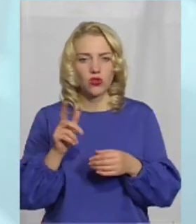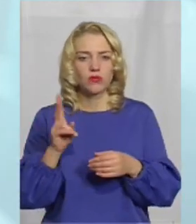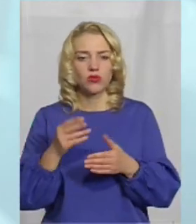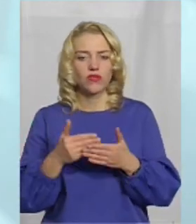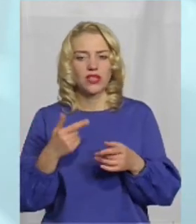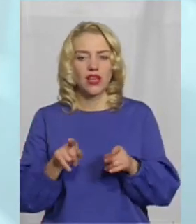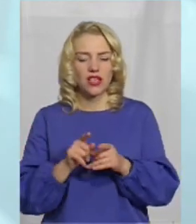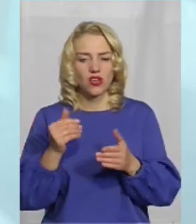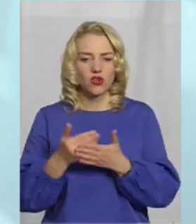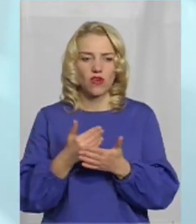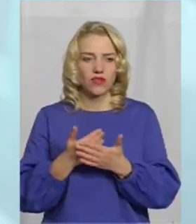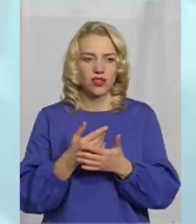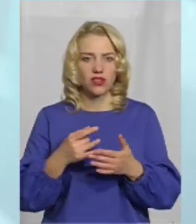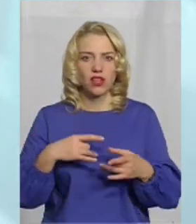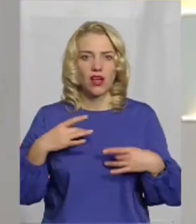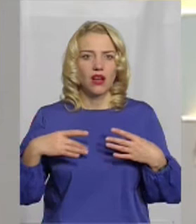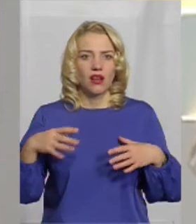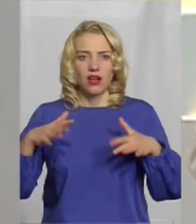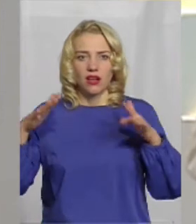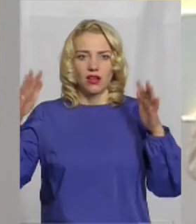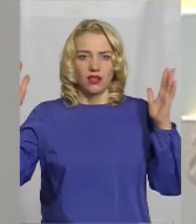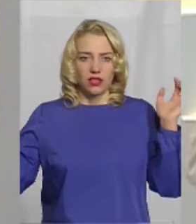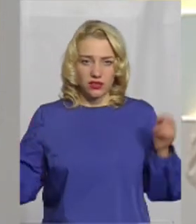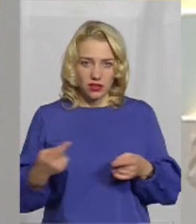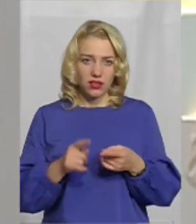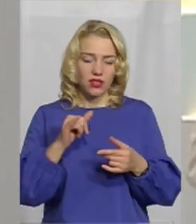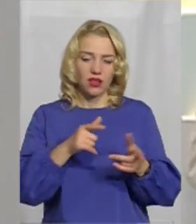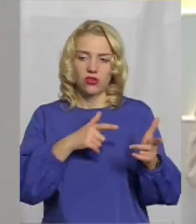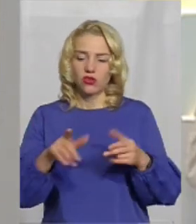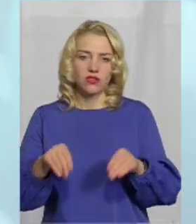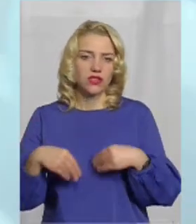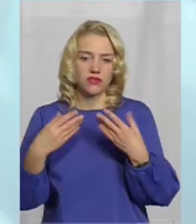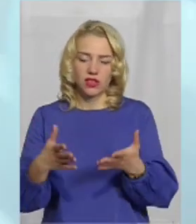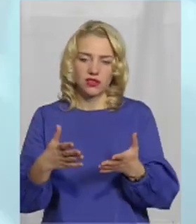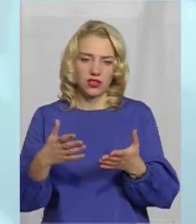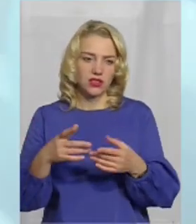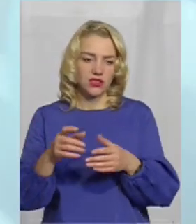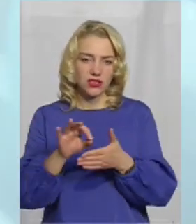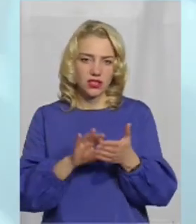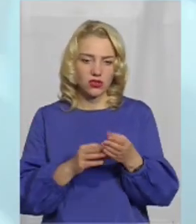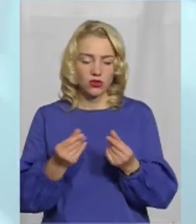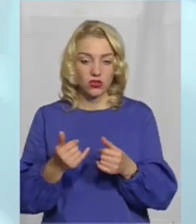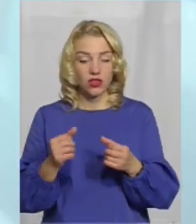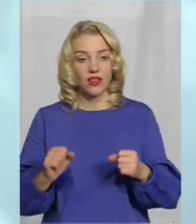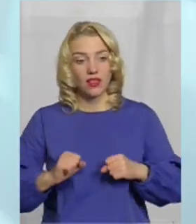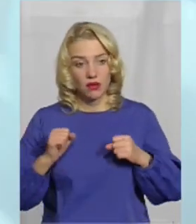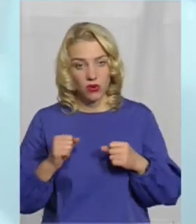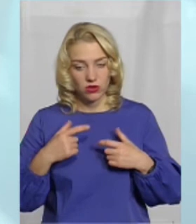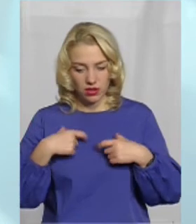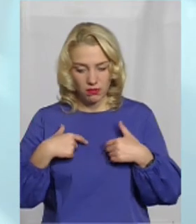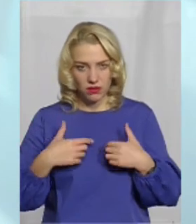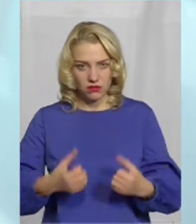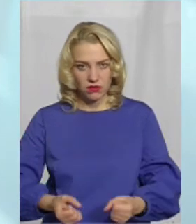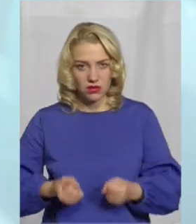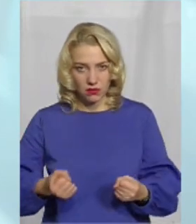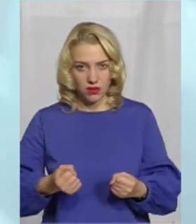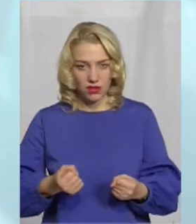приходять у понічний якийсь такий стан. І одразу готові подпомагати. І одразу готові дати будь-які кошти. намагатися тримати себе